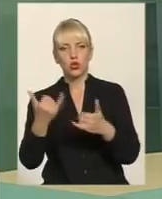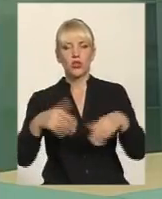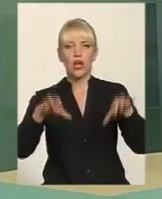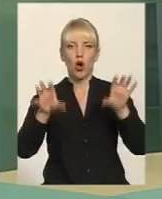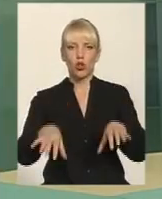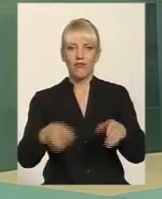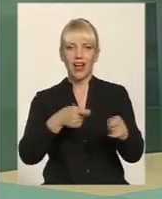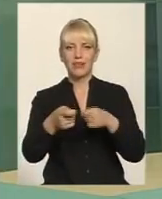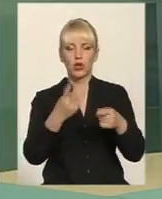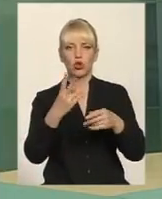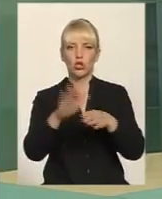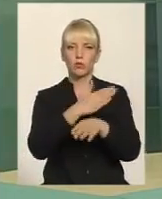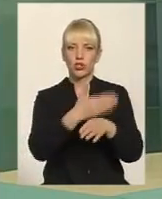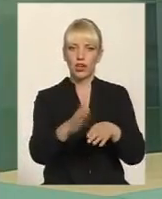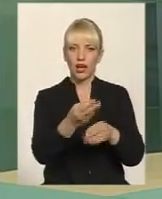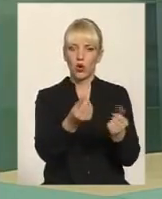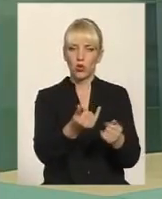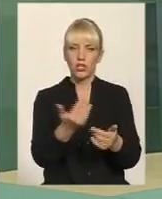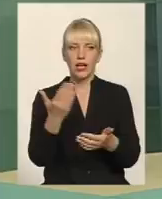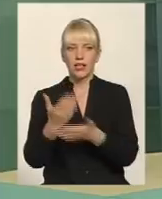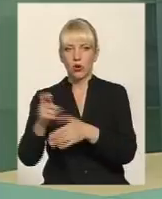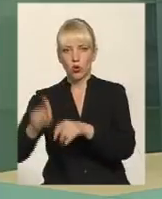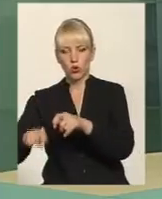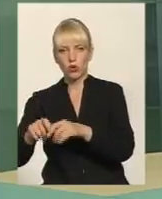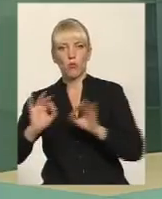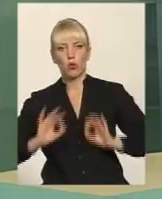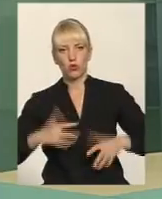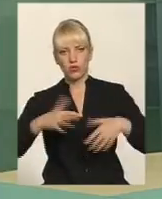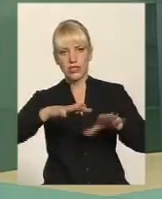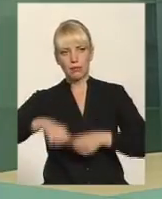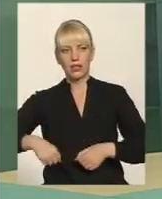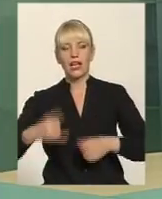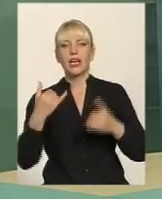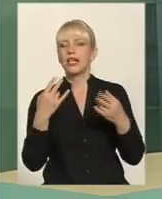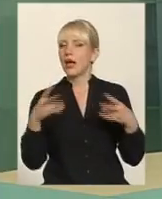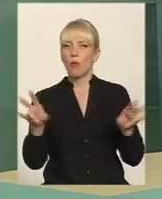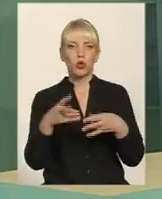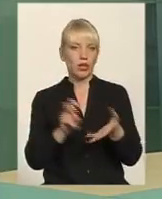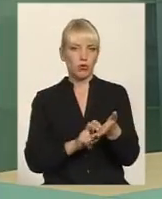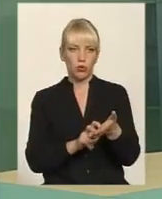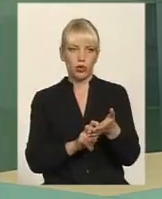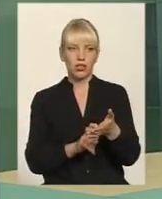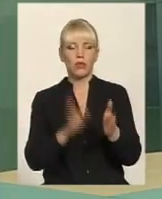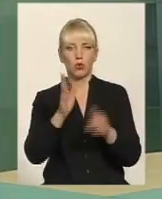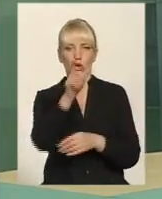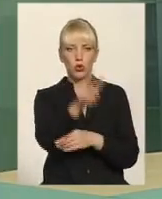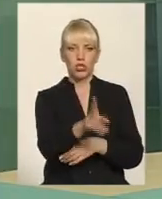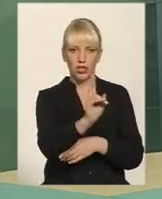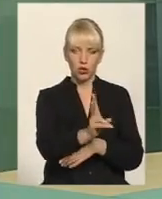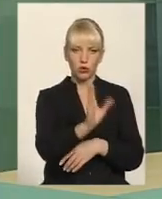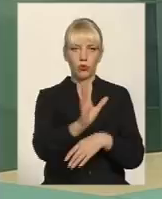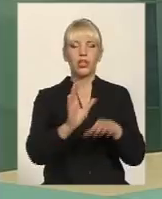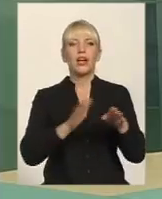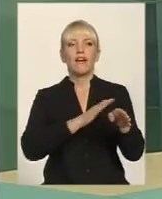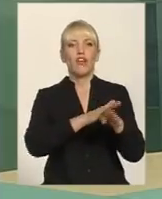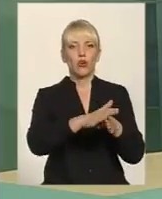розподіляє кошти і має контролюючу функцію. Вже в прокуратуру ми забрали. Сьогодні буде префекти і не потрібно боятися. Буде людина, яка буде контролювати виконання Конституції,